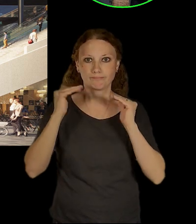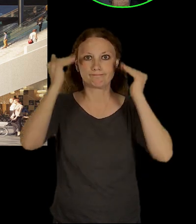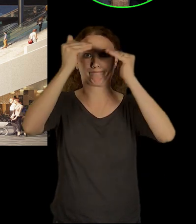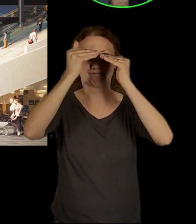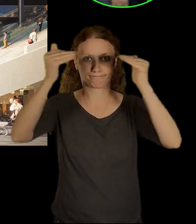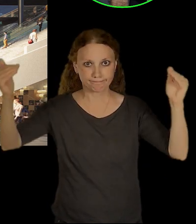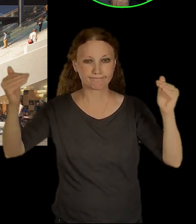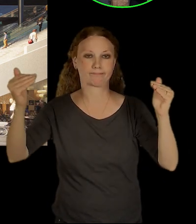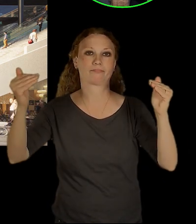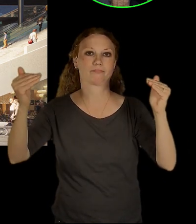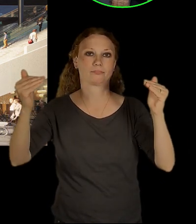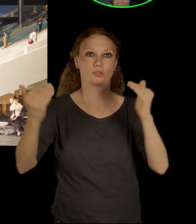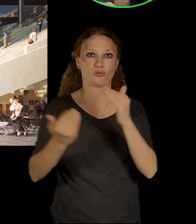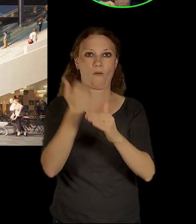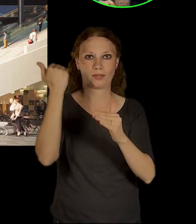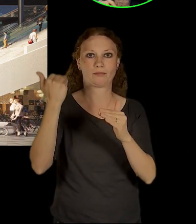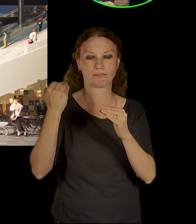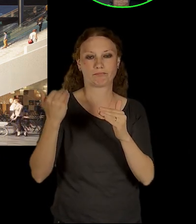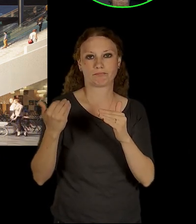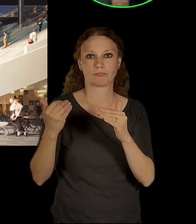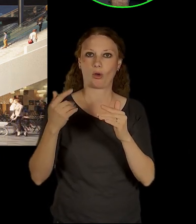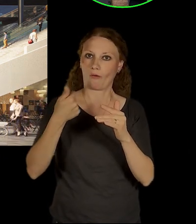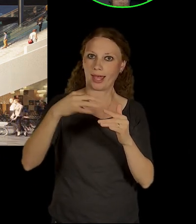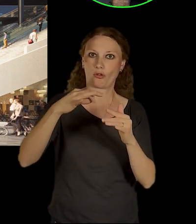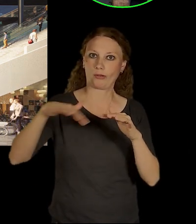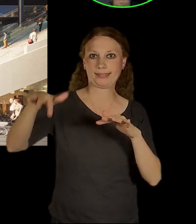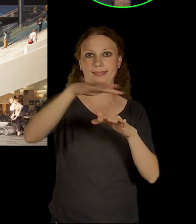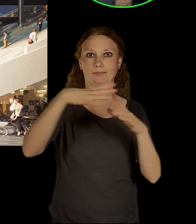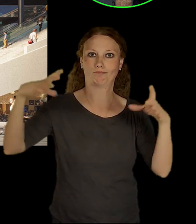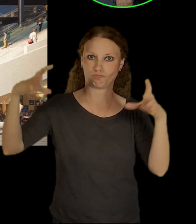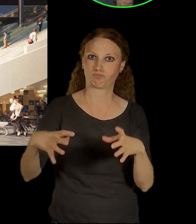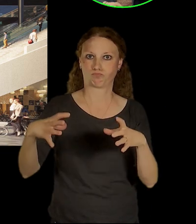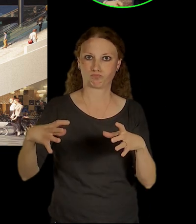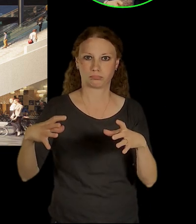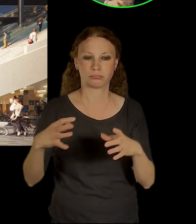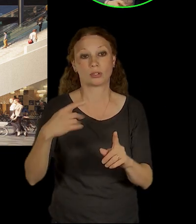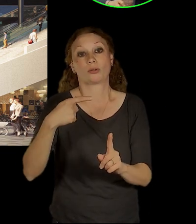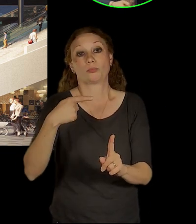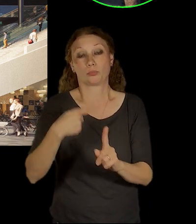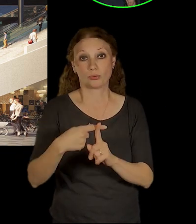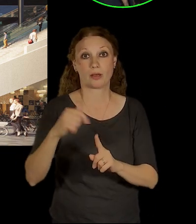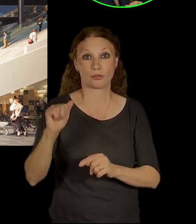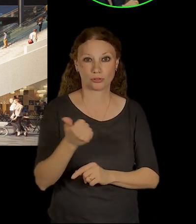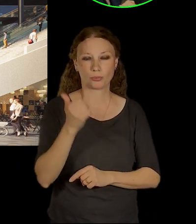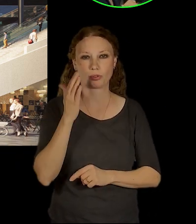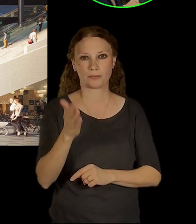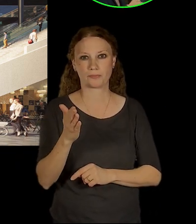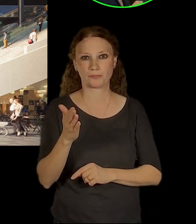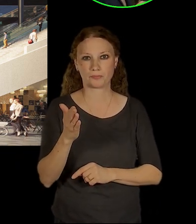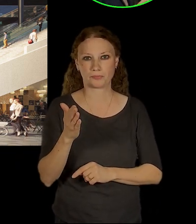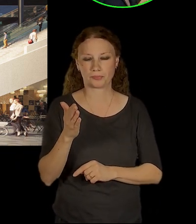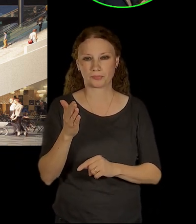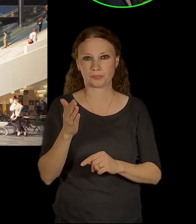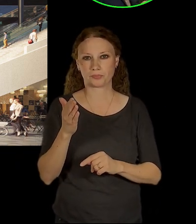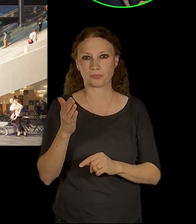tím řešením do nějakého jednotného kompaktního celku. Plus teda dojde ještě k tomu, že dojde k